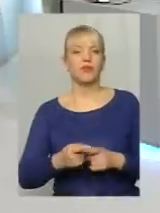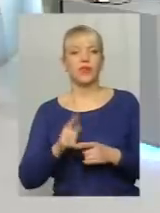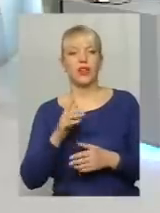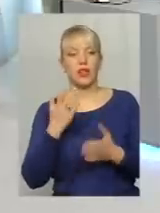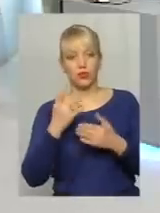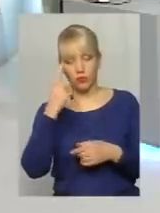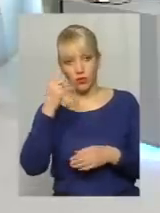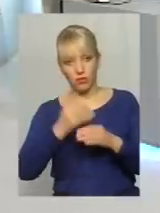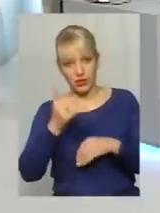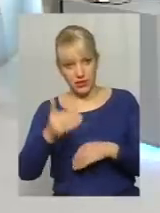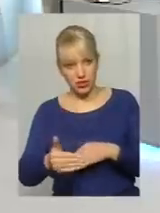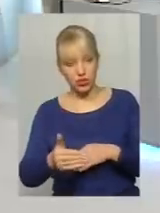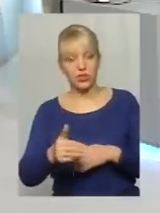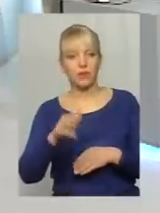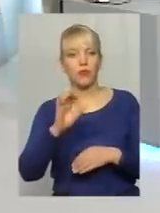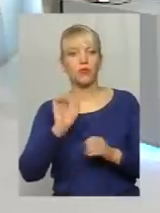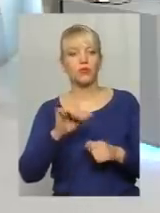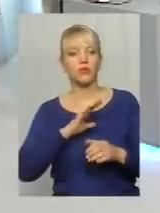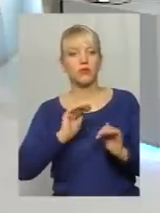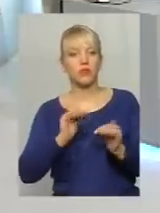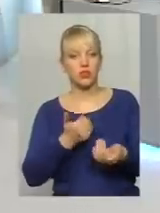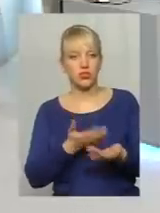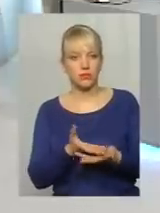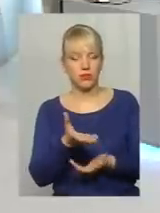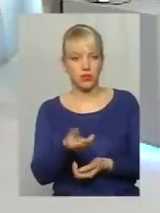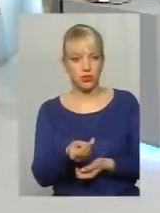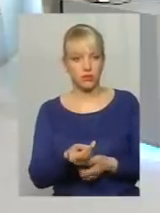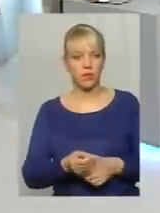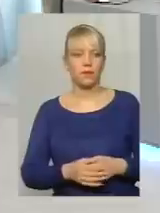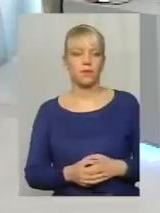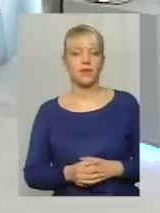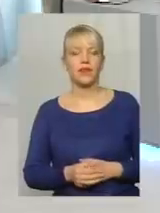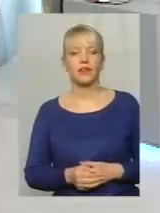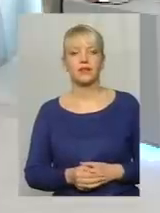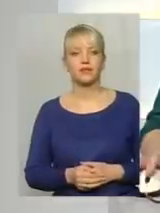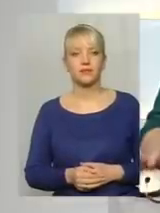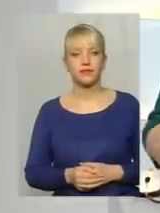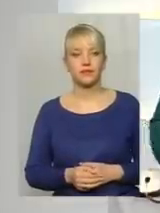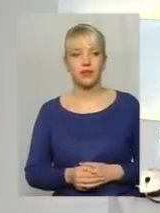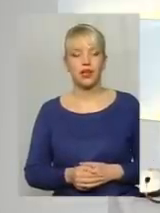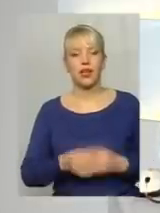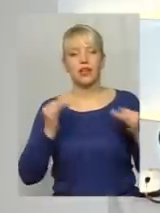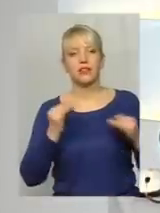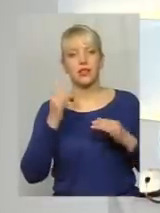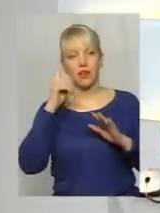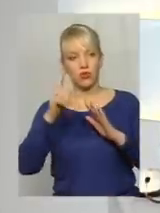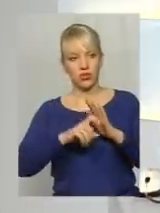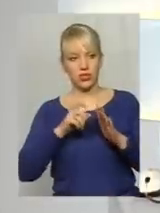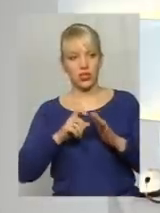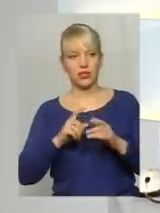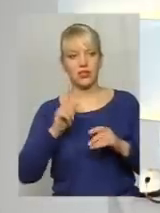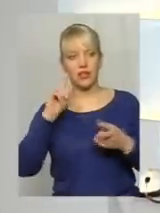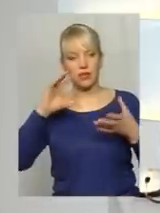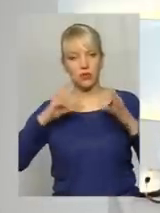чим пізніше, тим пізніше вона отримує свої кошти. Ну, і цікаво дізнатися, і